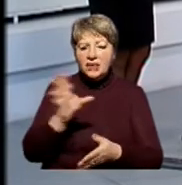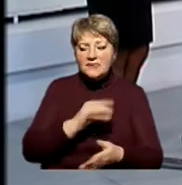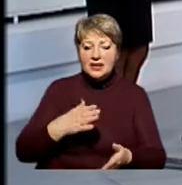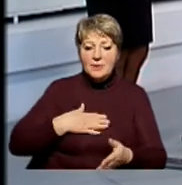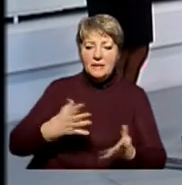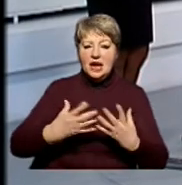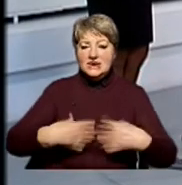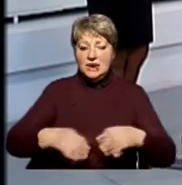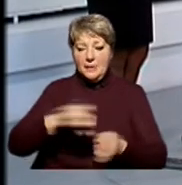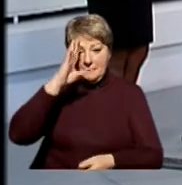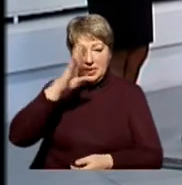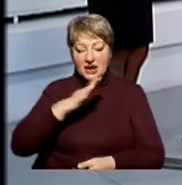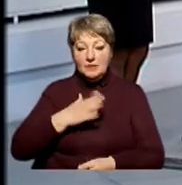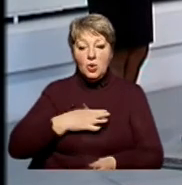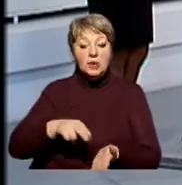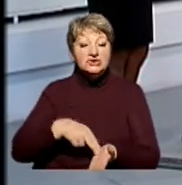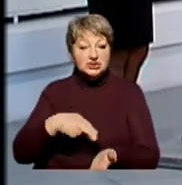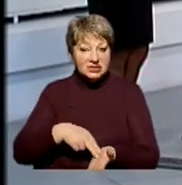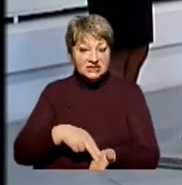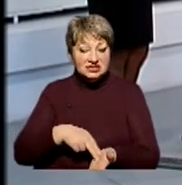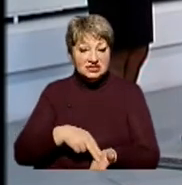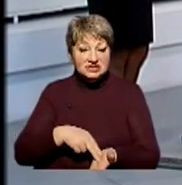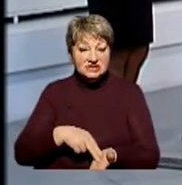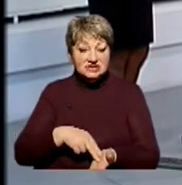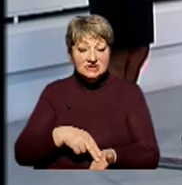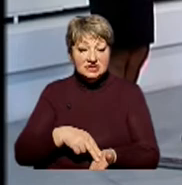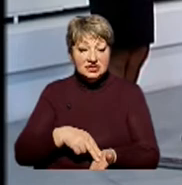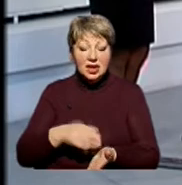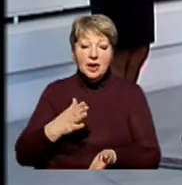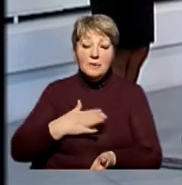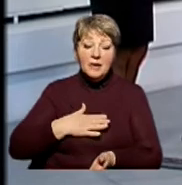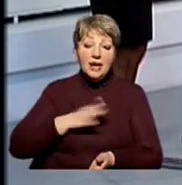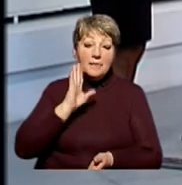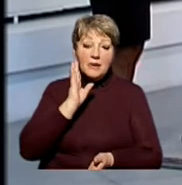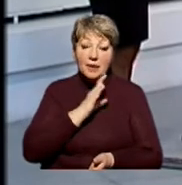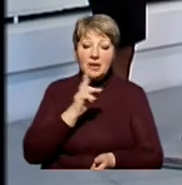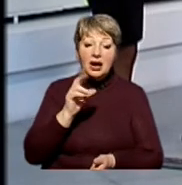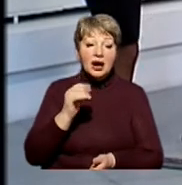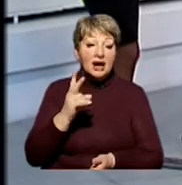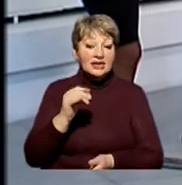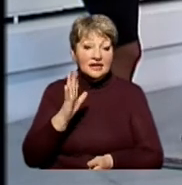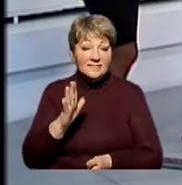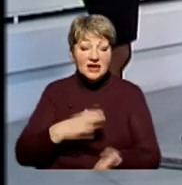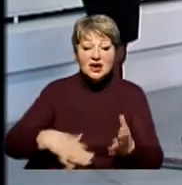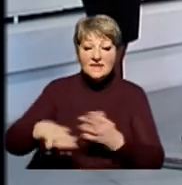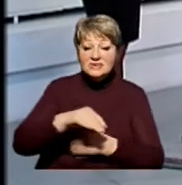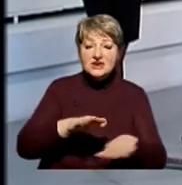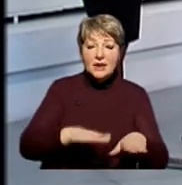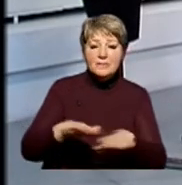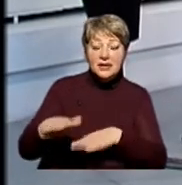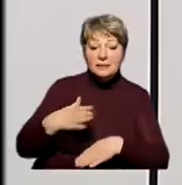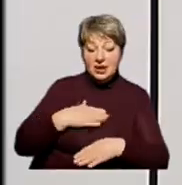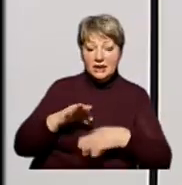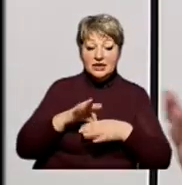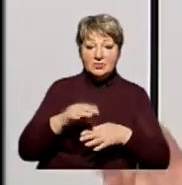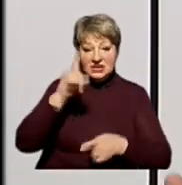родина. Батько мій з Черкас, коріння моєї мами з Канева. І всі ці місця є для мене